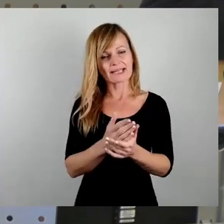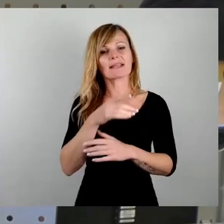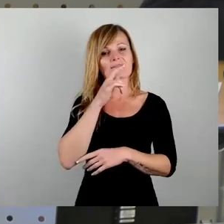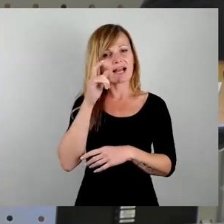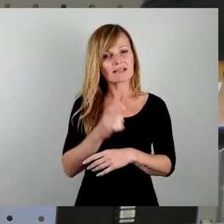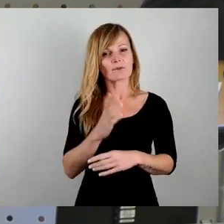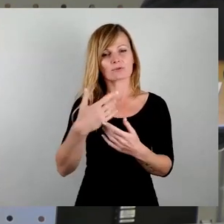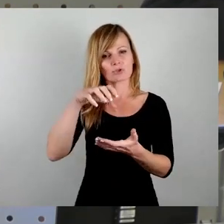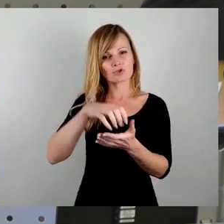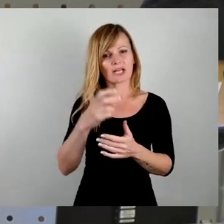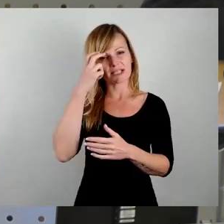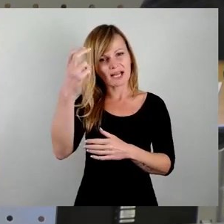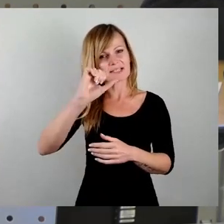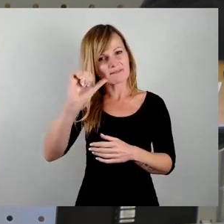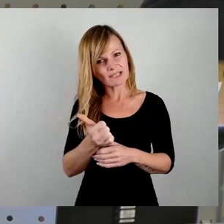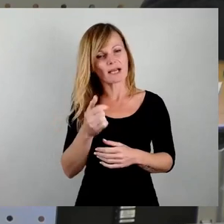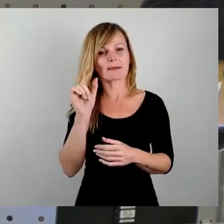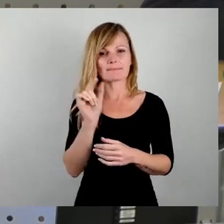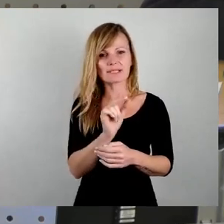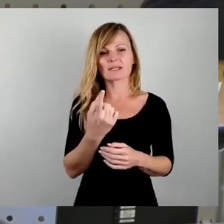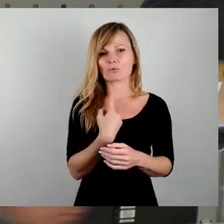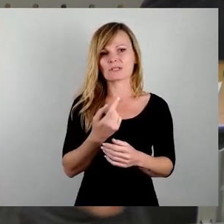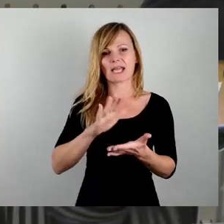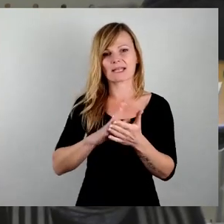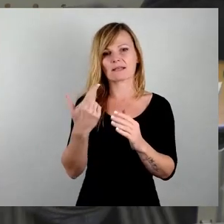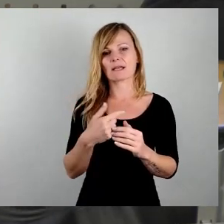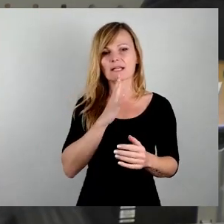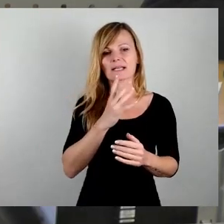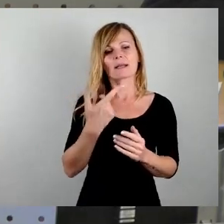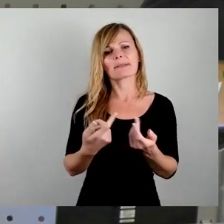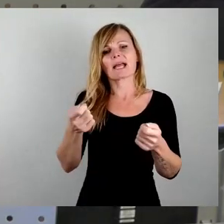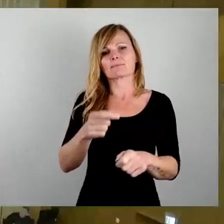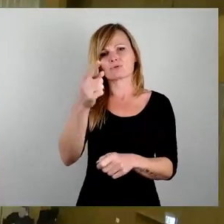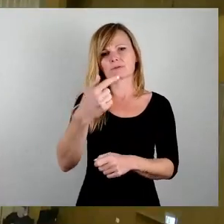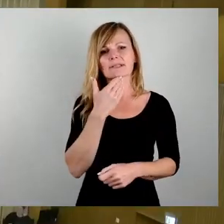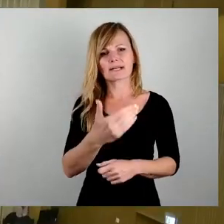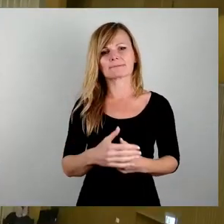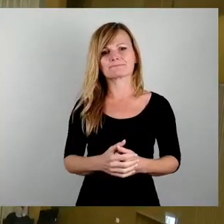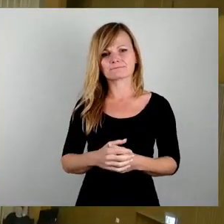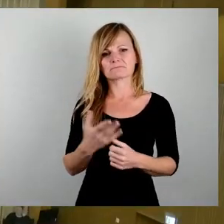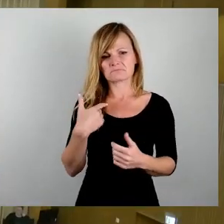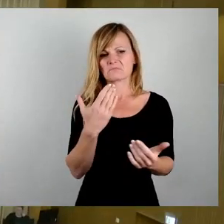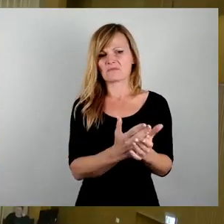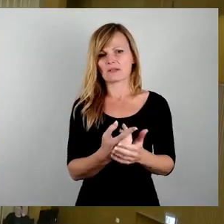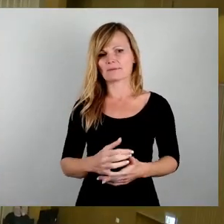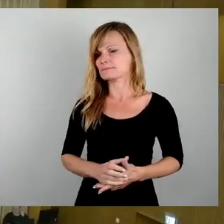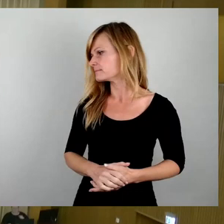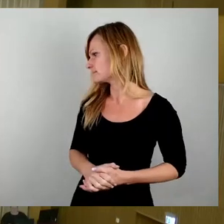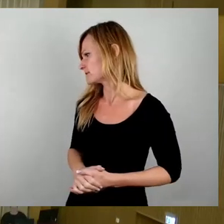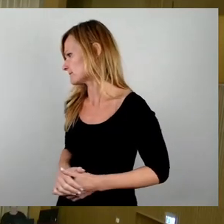Stadtrats wieder ein Stück weit in unsere Hände Kommen Sie bitte zum Schluss. Danke. Ich bin am Schluss. So, dann